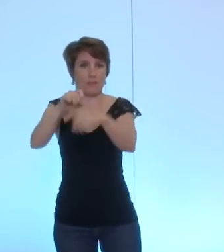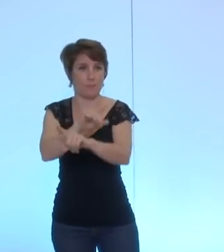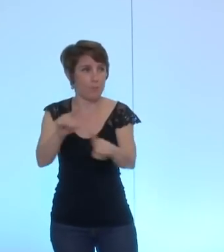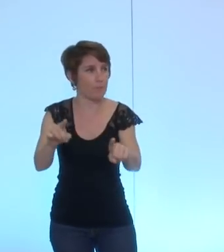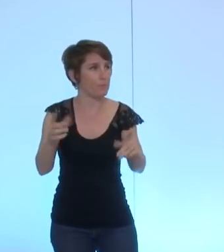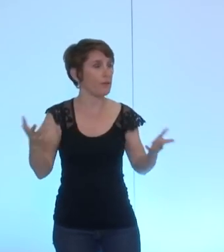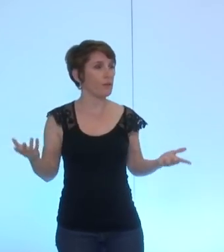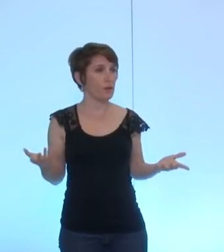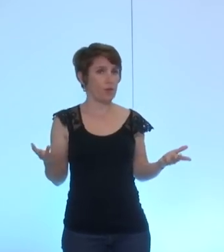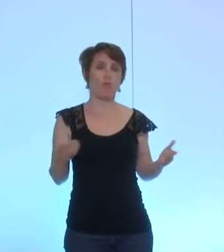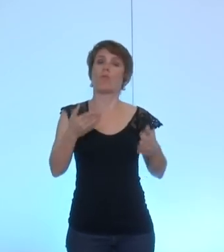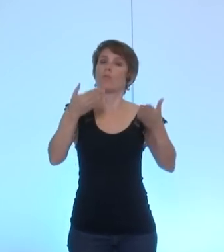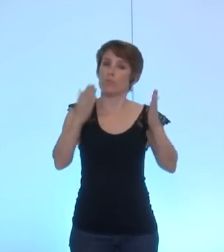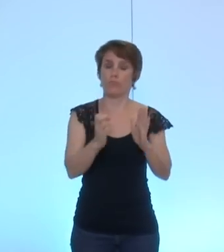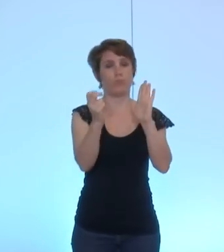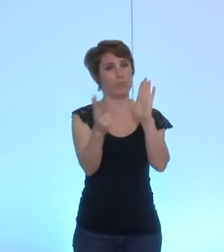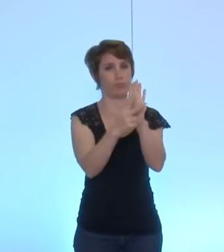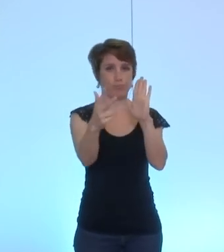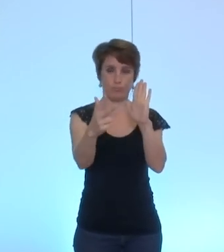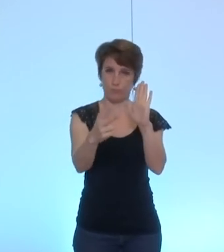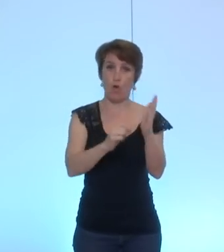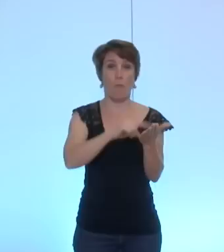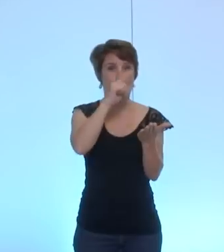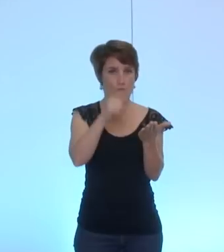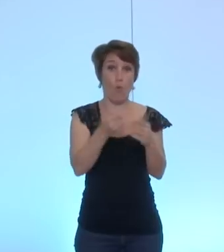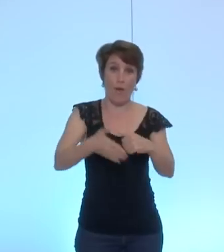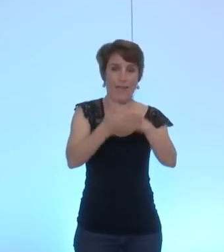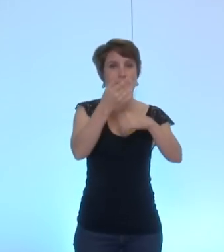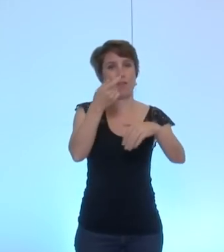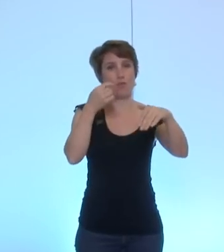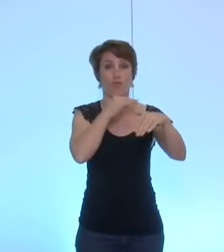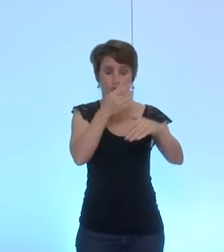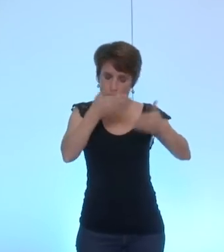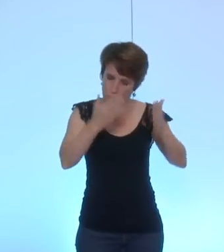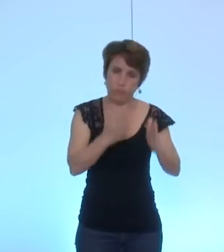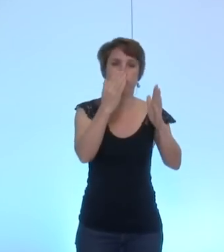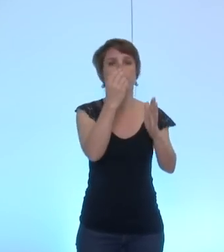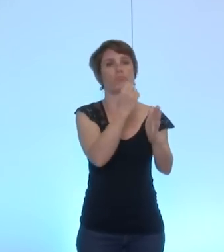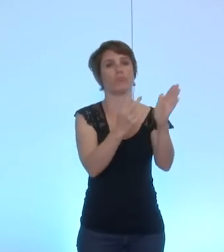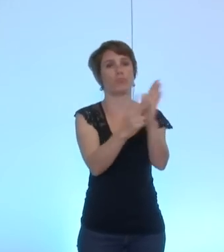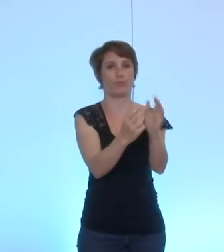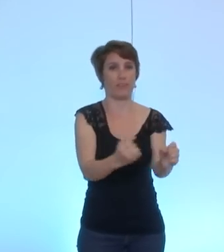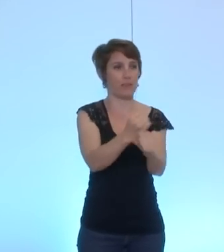et la création d'un fonds d'aide d'urgence actée je passe à la délibération numéro 6